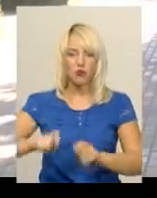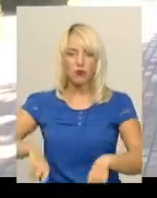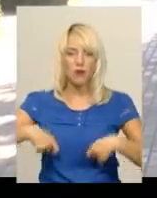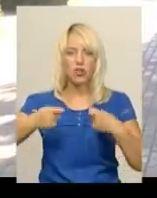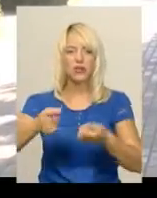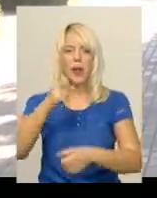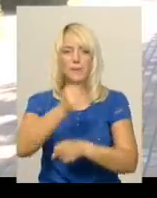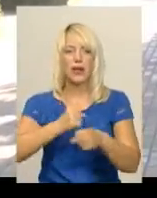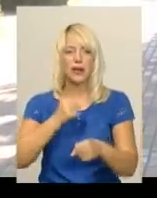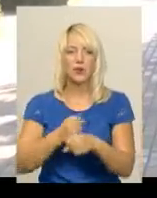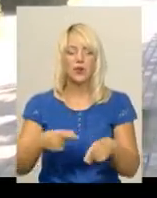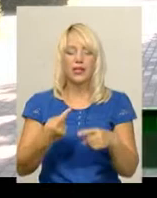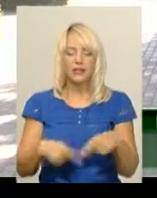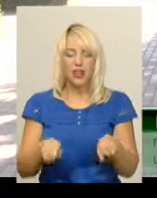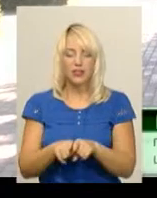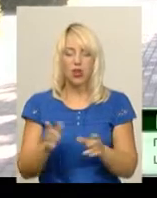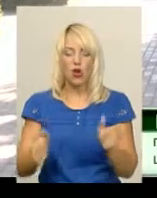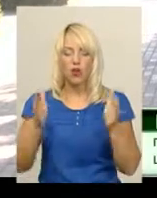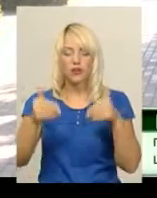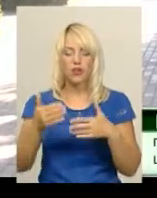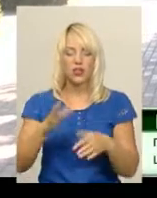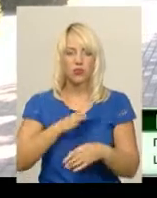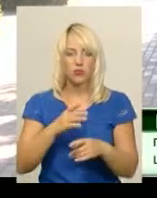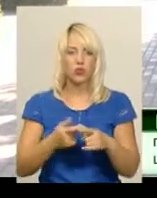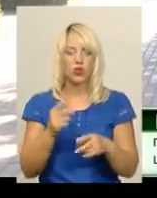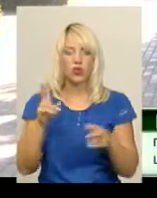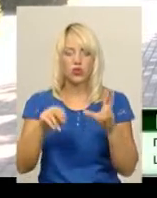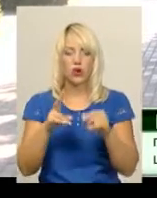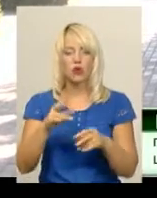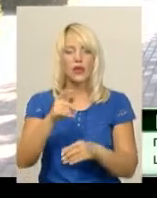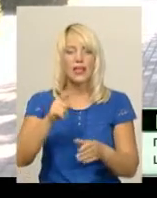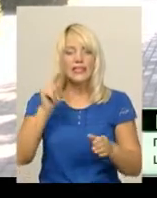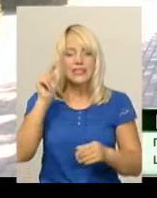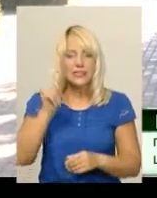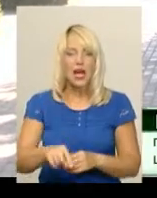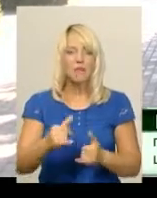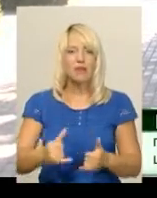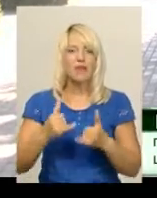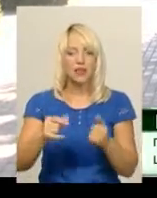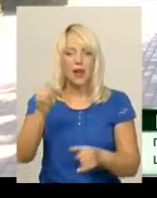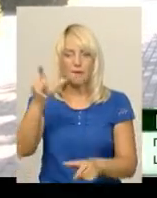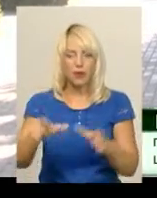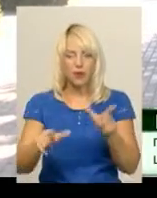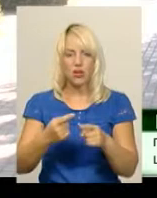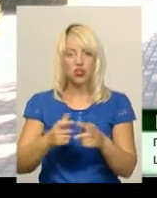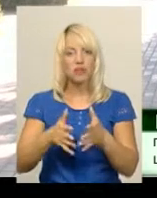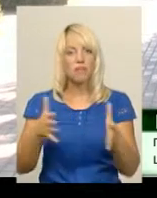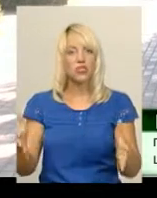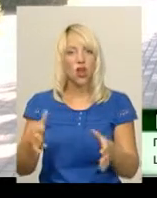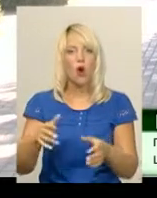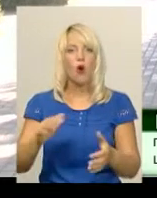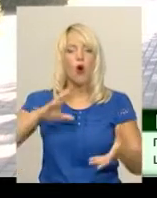були розраховані на те, щоб відділити від загального сміття саме пет-пляшку, адже вона займає найбільший об'єм. Це перше.